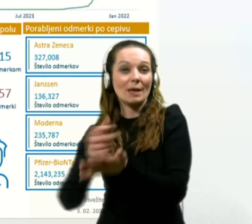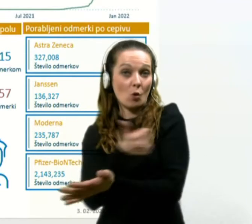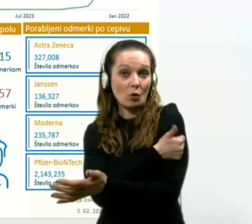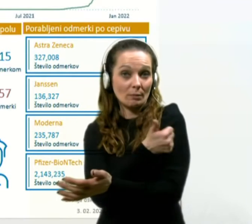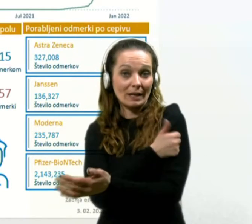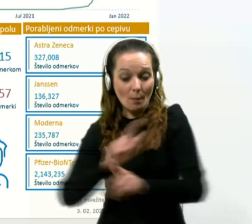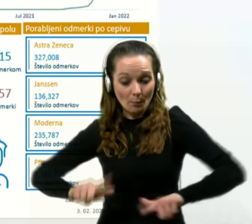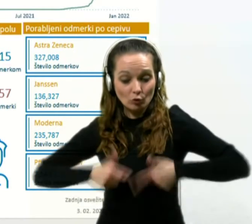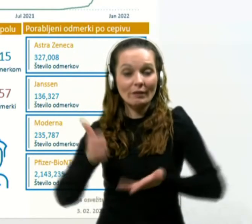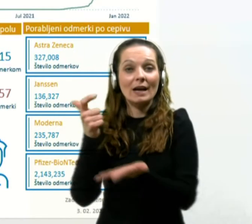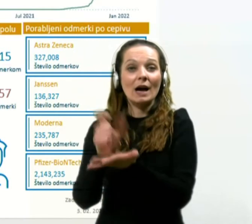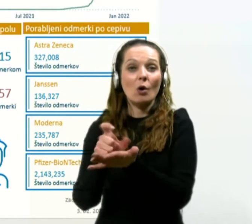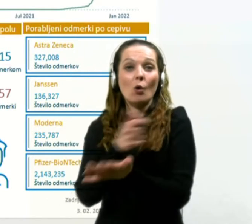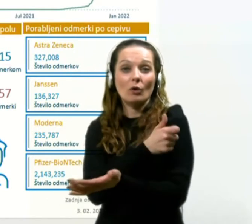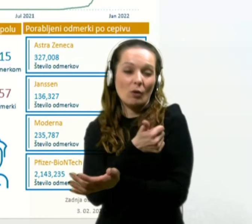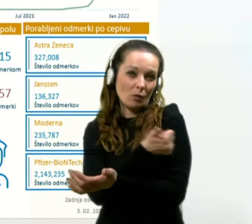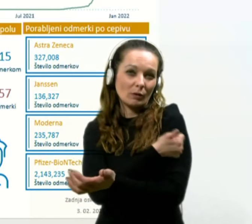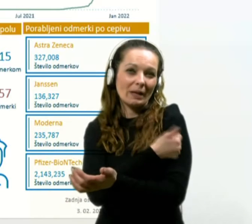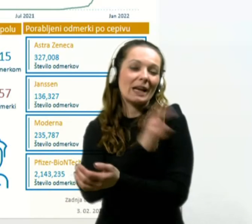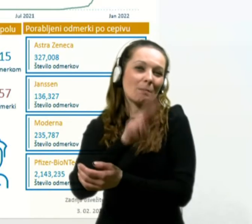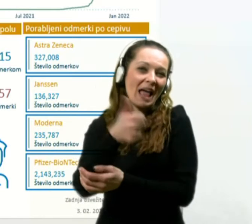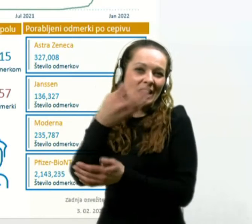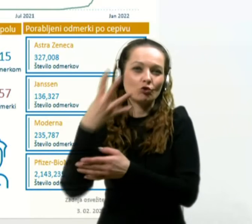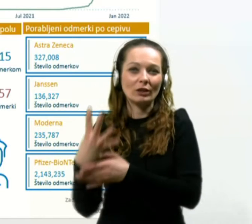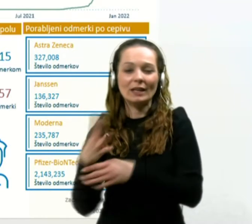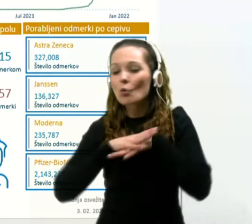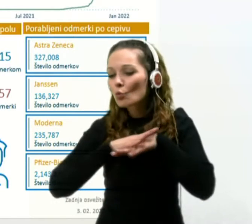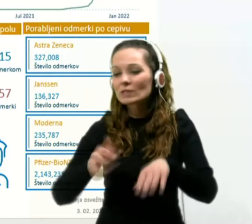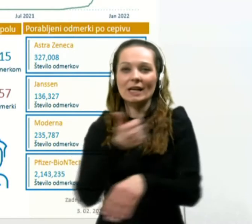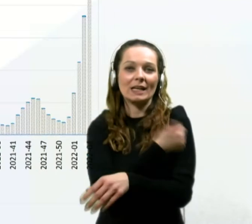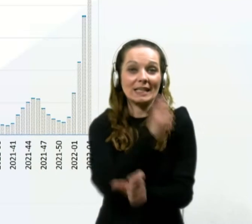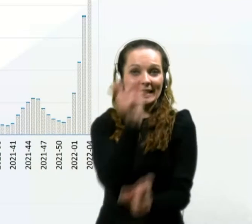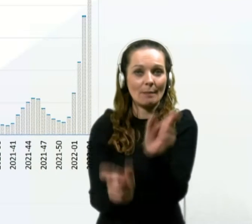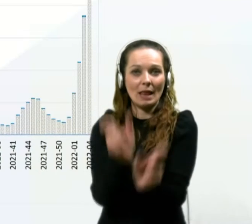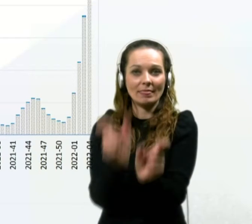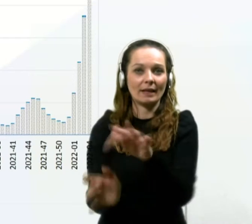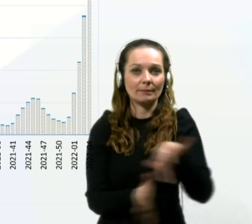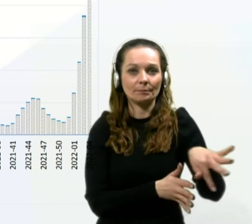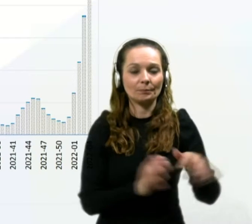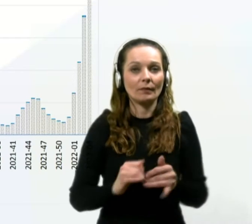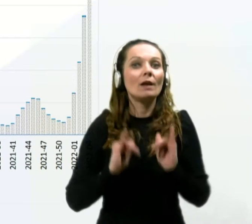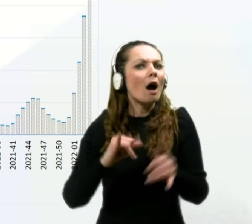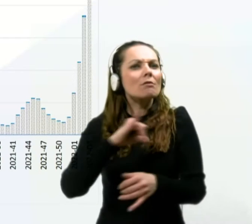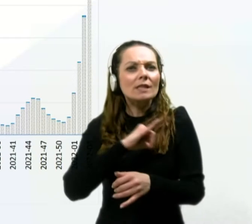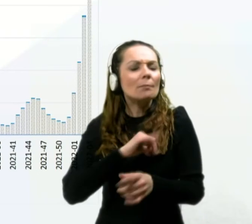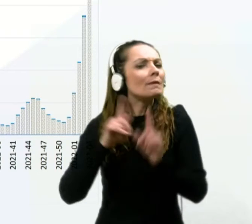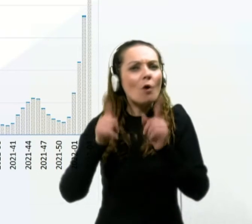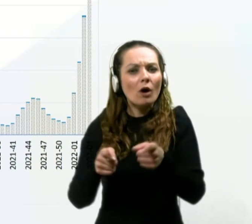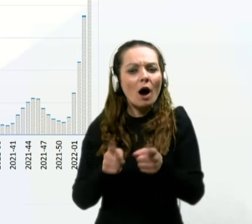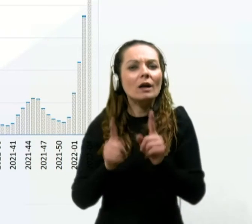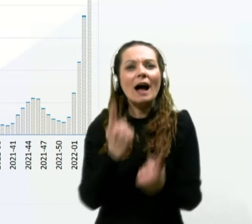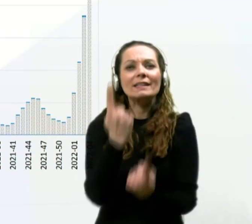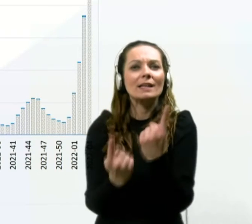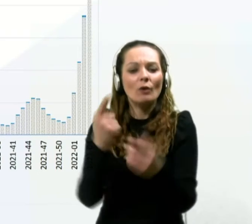poživitvenega odmerka pa imamo nekje četrtino vseh cepljenih. Zanimivo je, kakaj se